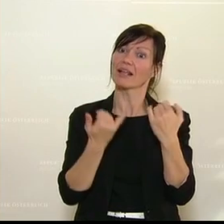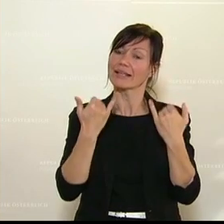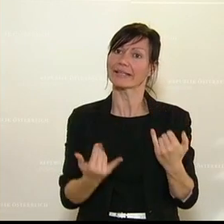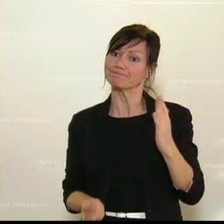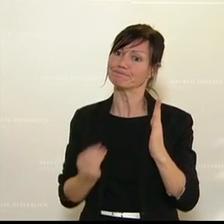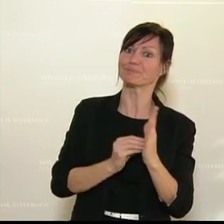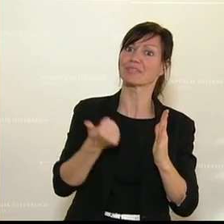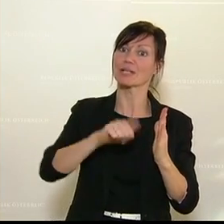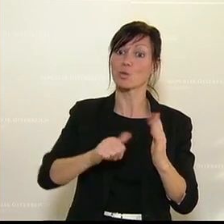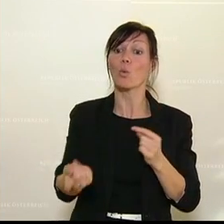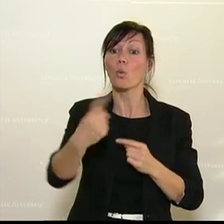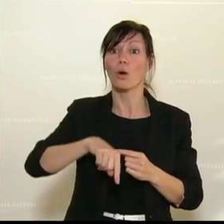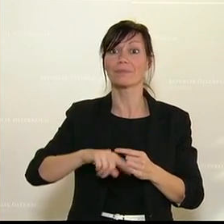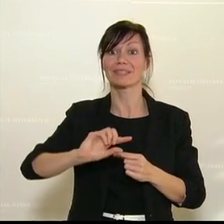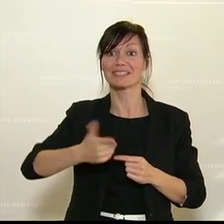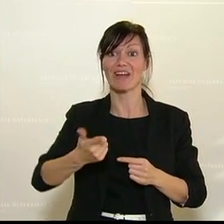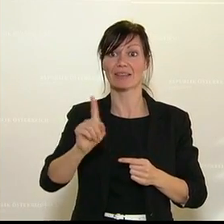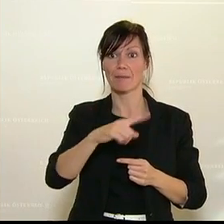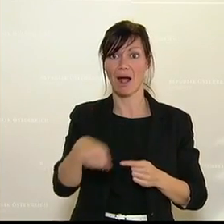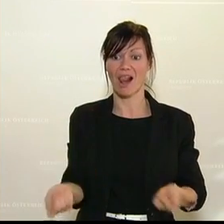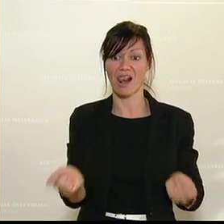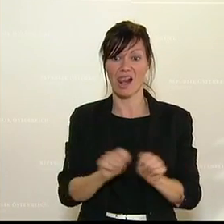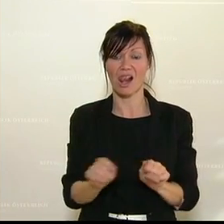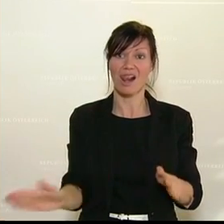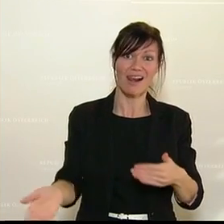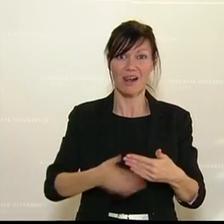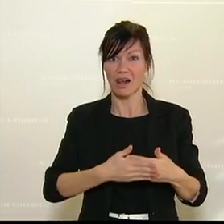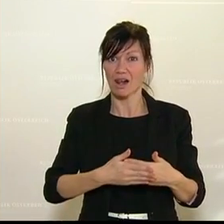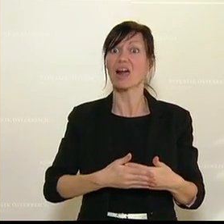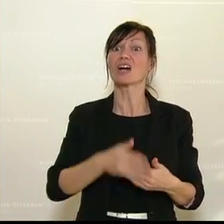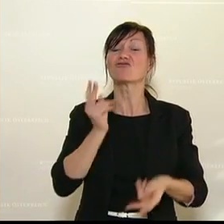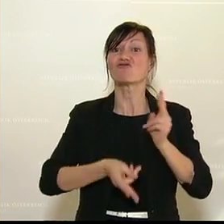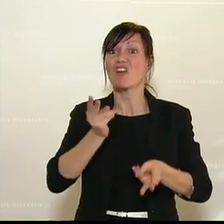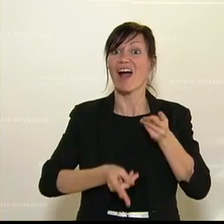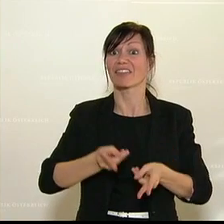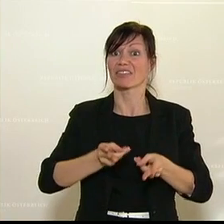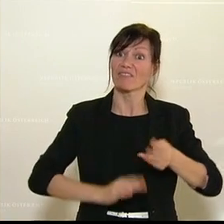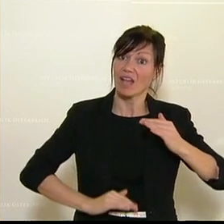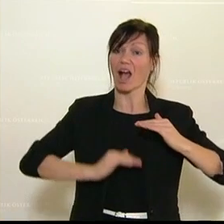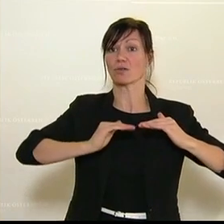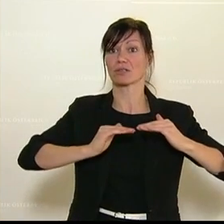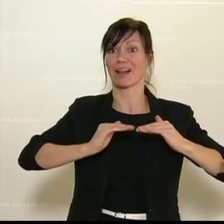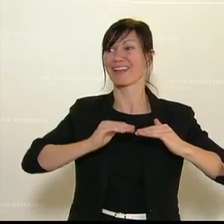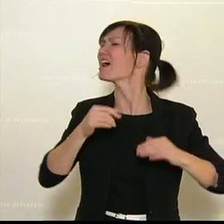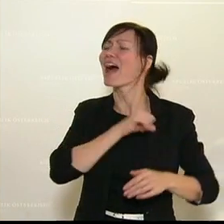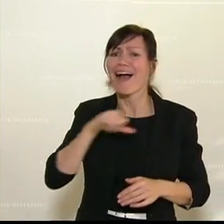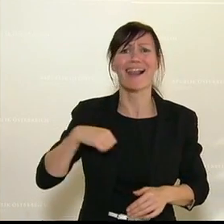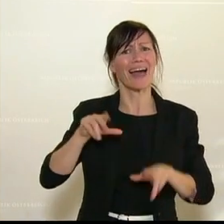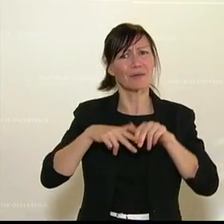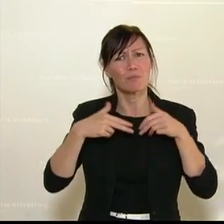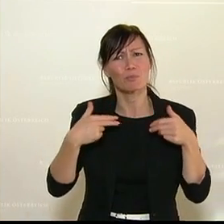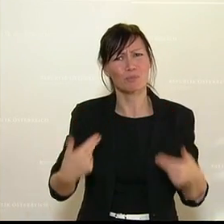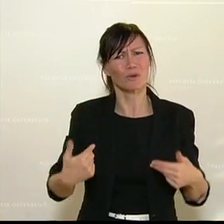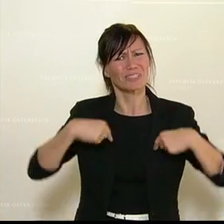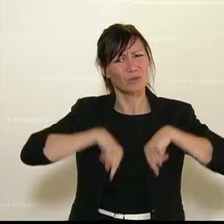jetzt durch diesen zweiten Schul-Lockdown, der im Alleingang vom ÖVP-Bundesparteiobmann hier beschlossen wurde, dass